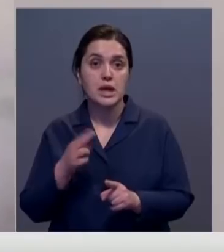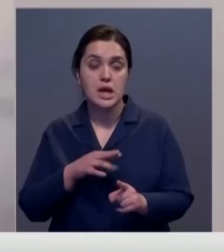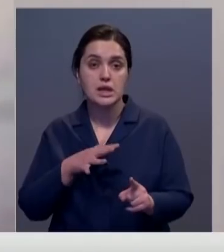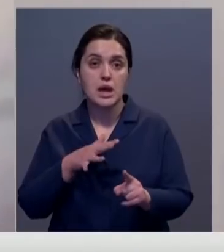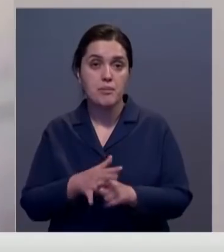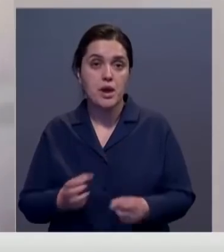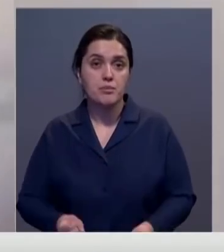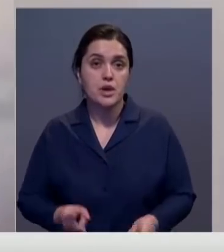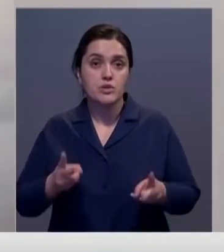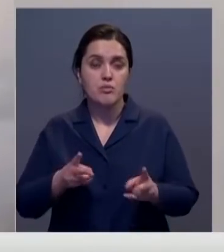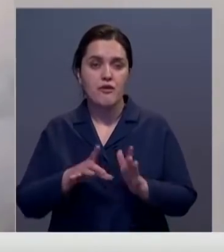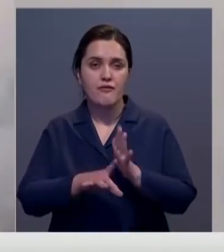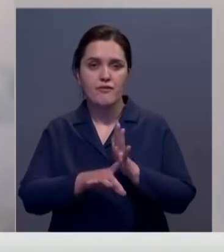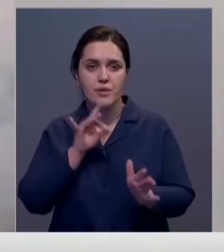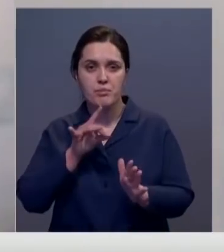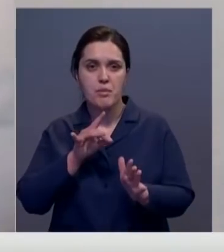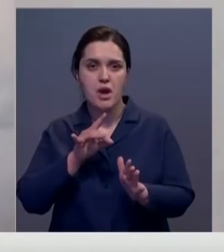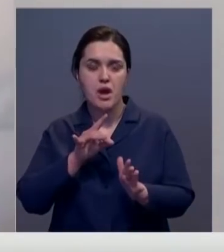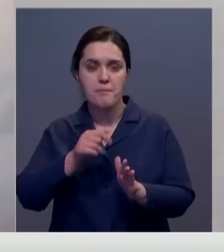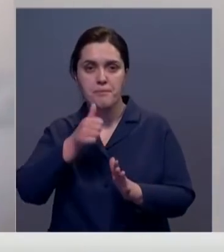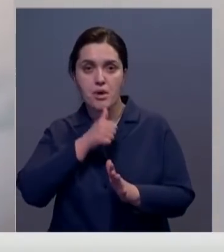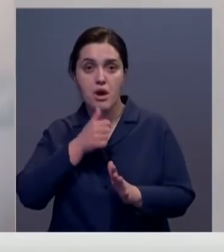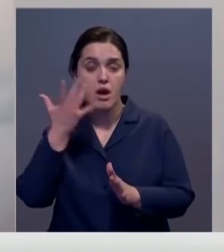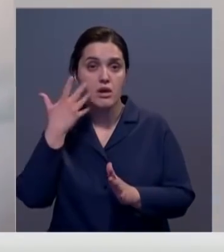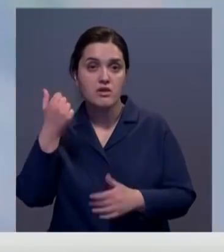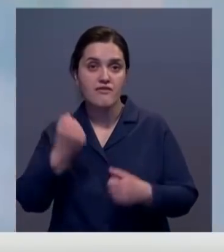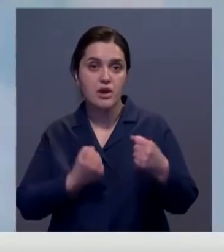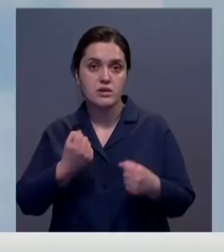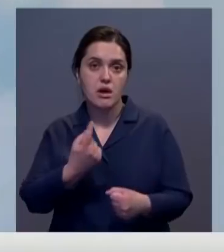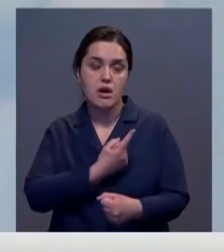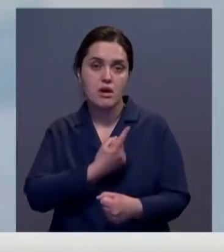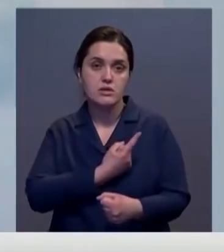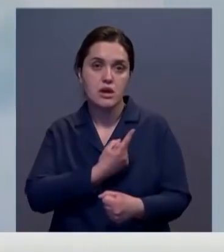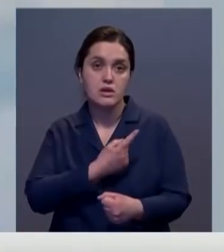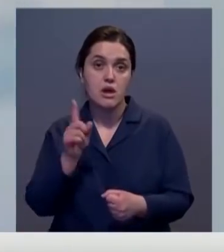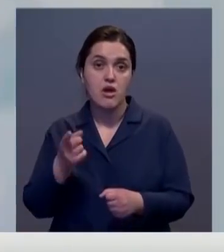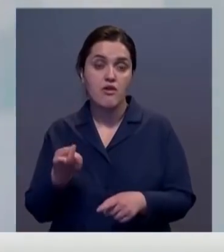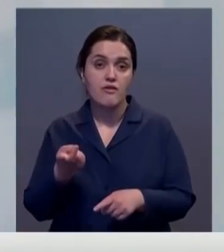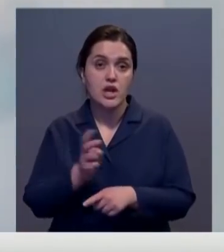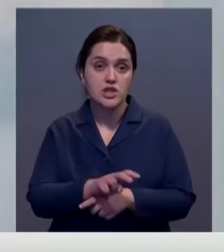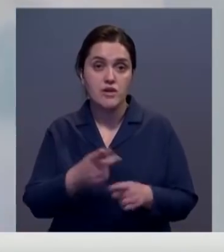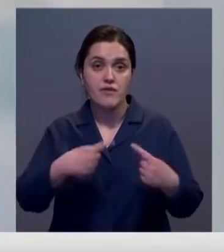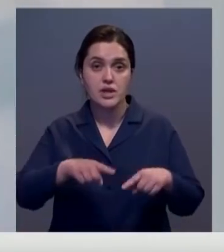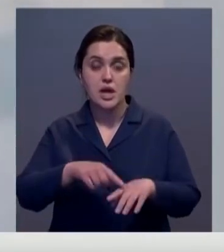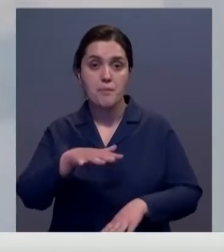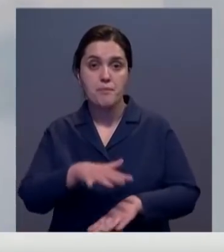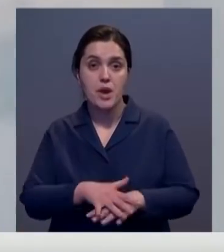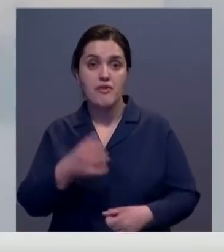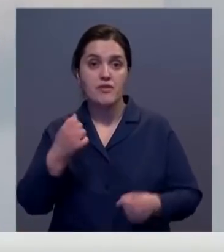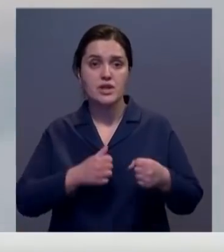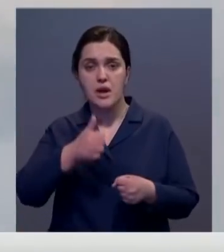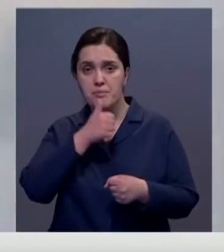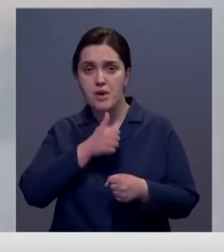грабители выбрали момент, когда водитель инкассаторской машины остался без своих коллег. Те вошли в отделение банка. Водитель